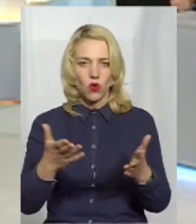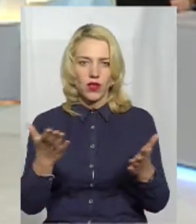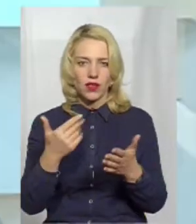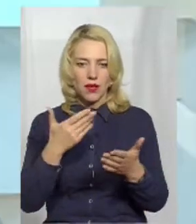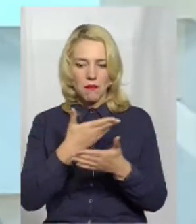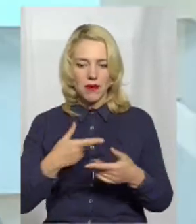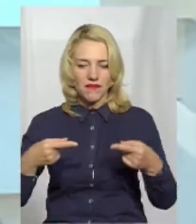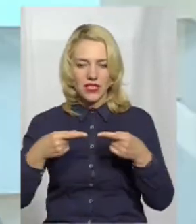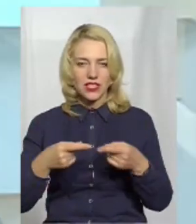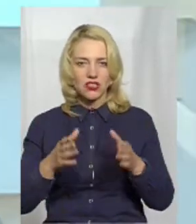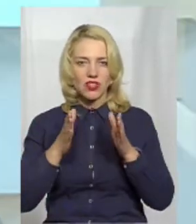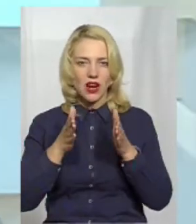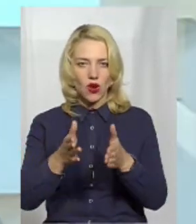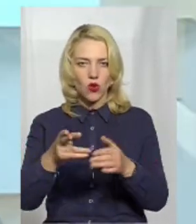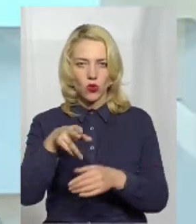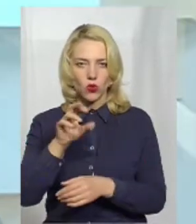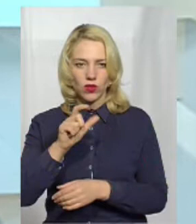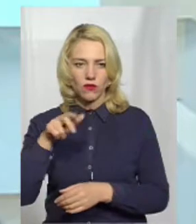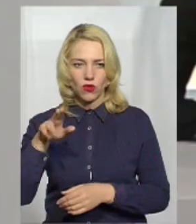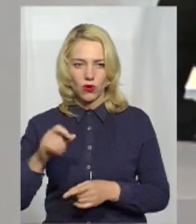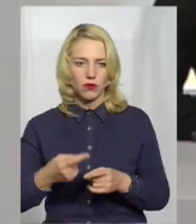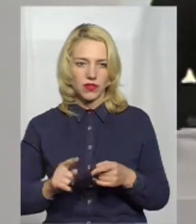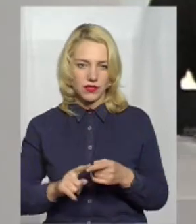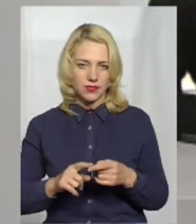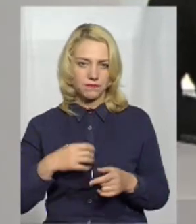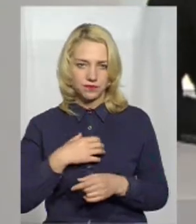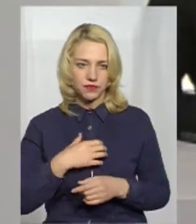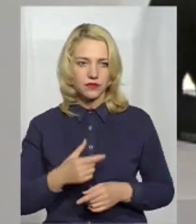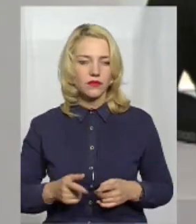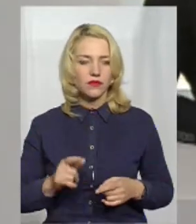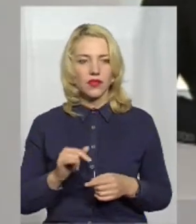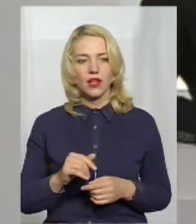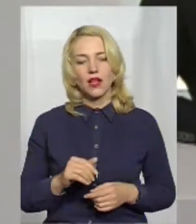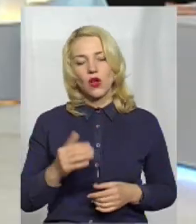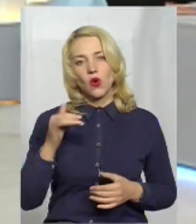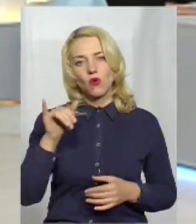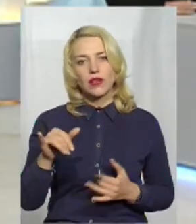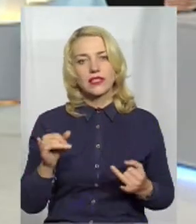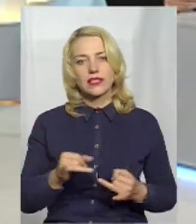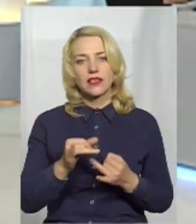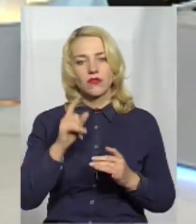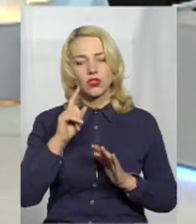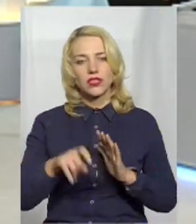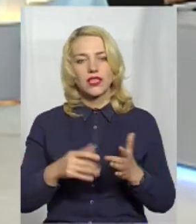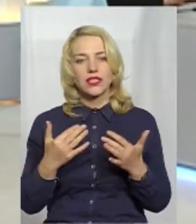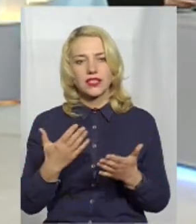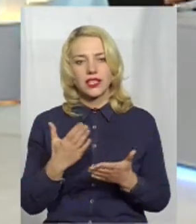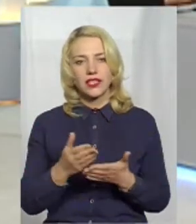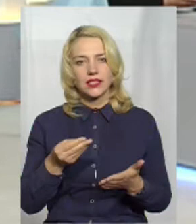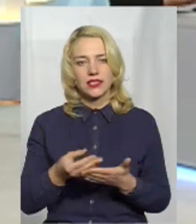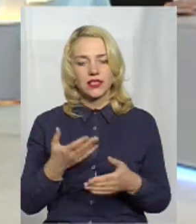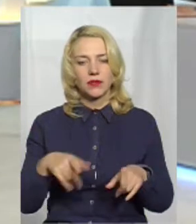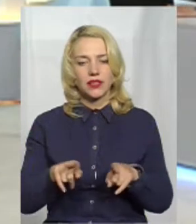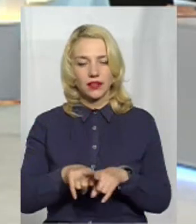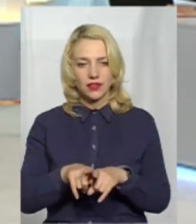то ось ці активісти запрошувалися на цей захід. Пане Артуре, у вас цікаво дізнатися, наскільки, взагалі, є цінними